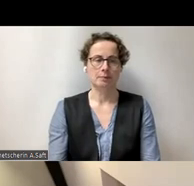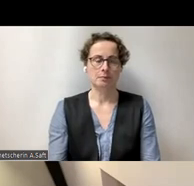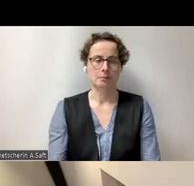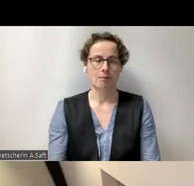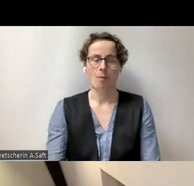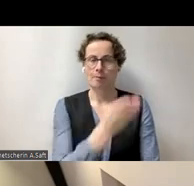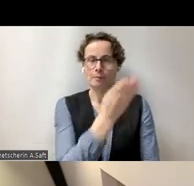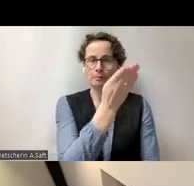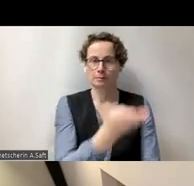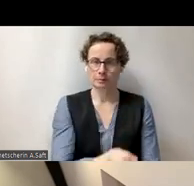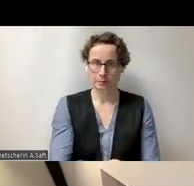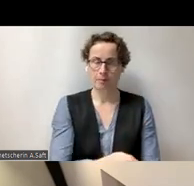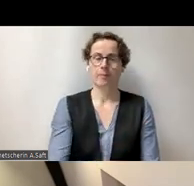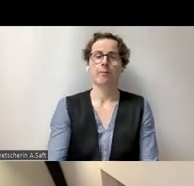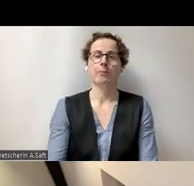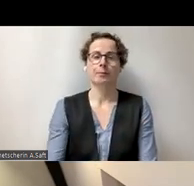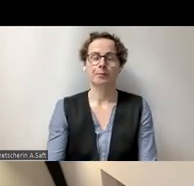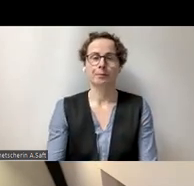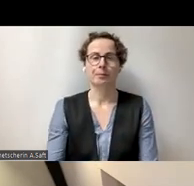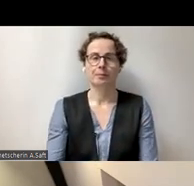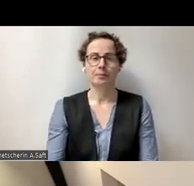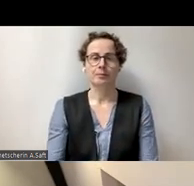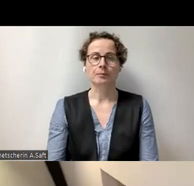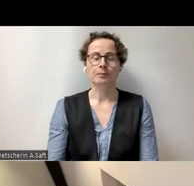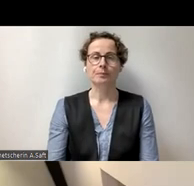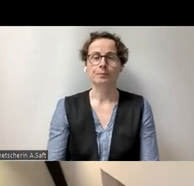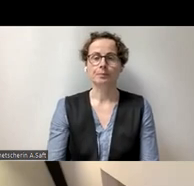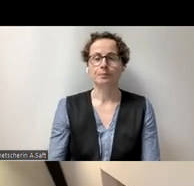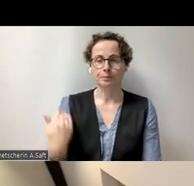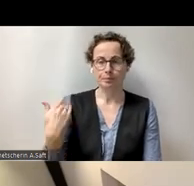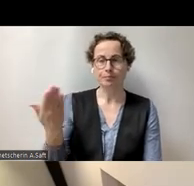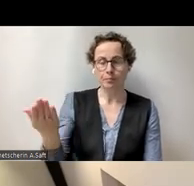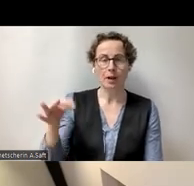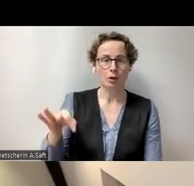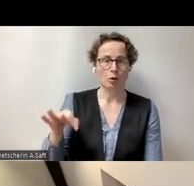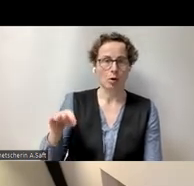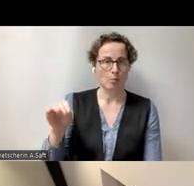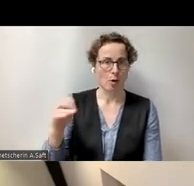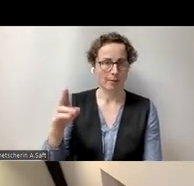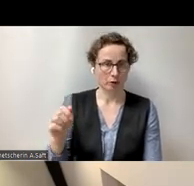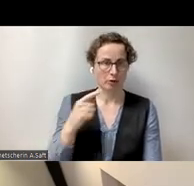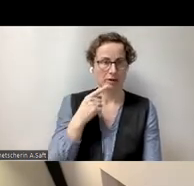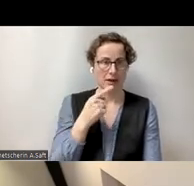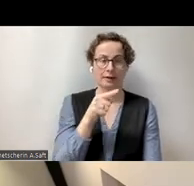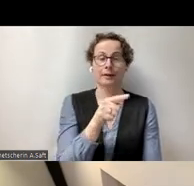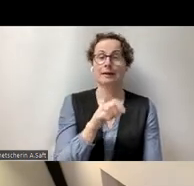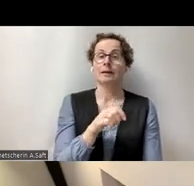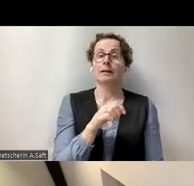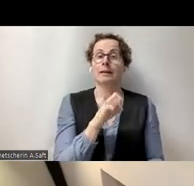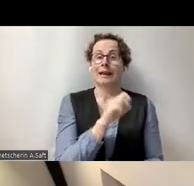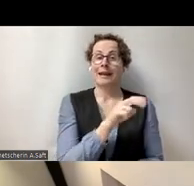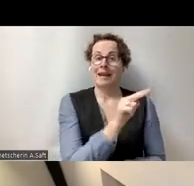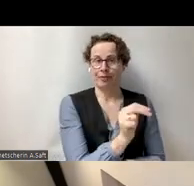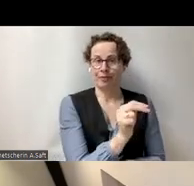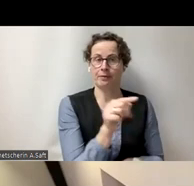Also hat ja Dr. Mohamed schon gesagt, die EN 301549 ist der Standard,